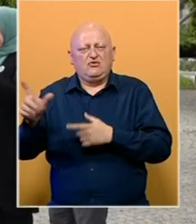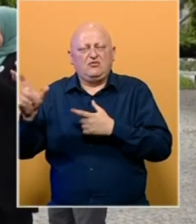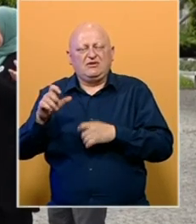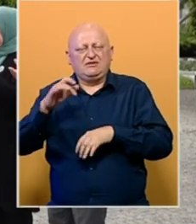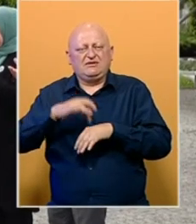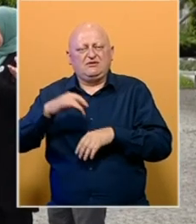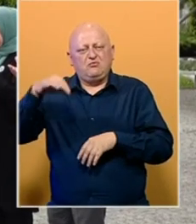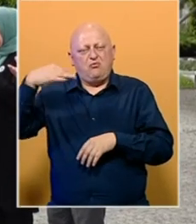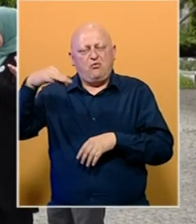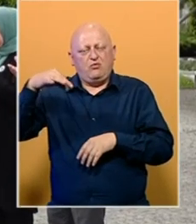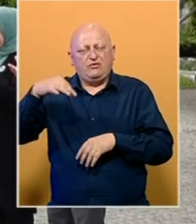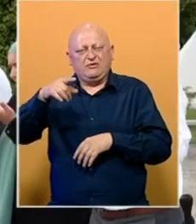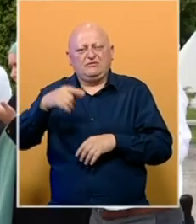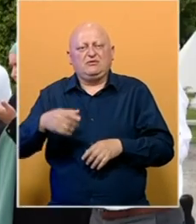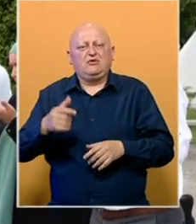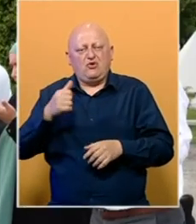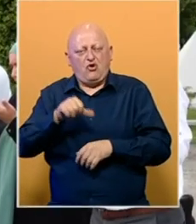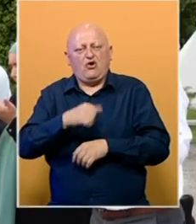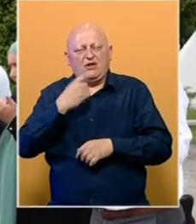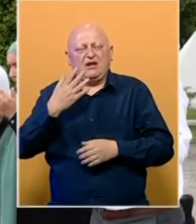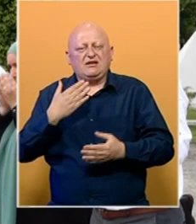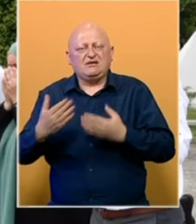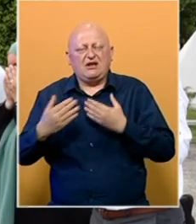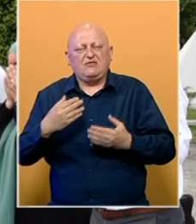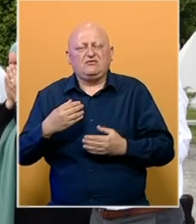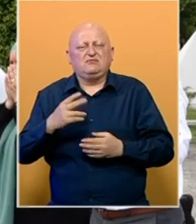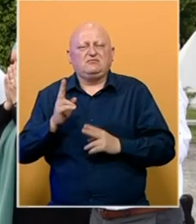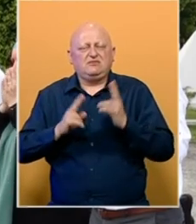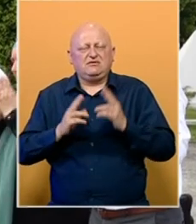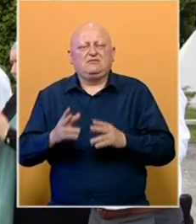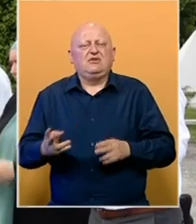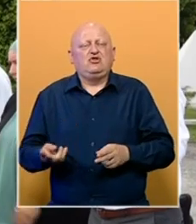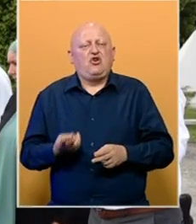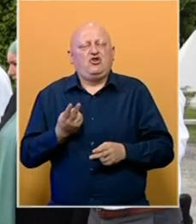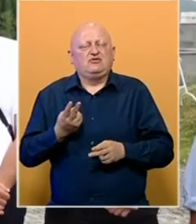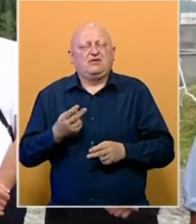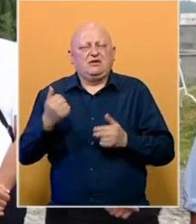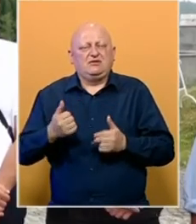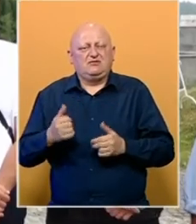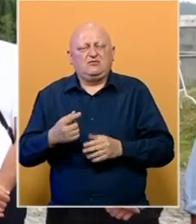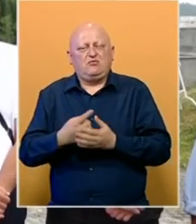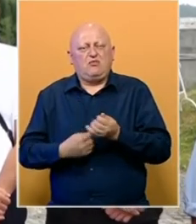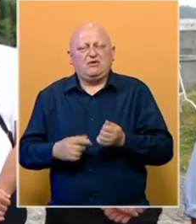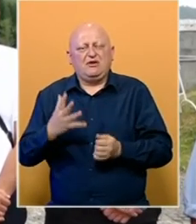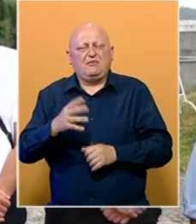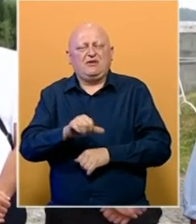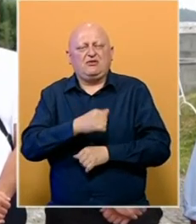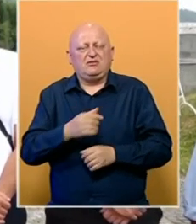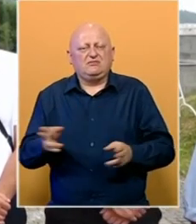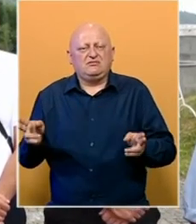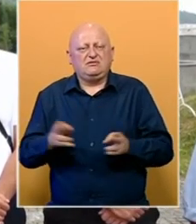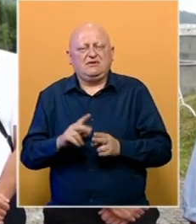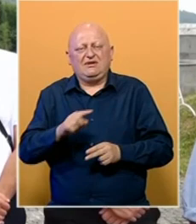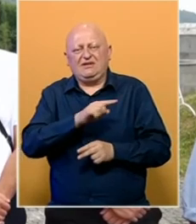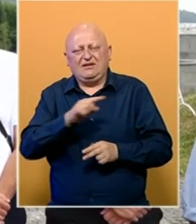centru Potočari. Kažu da je bilo godina kada su komemorativne sjednice bile dostojanstvene, ali da su se u posljednjih pet godina svele na